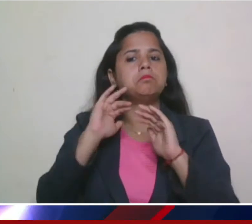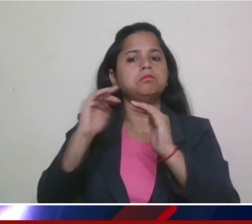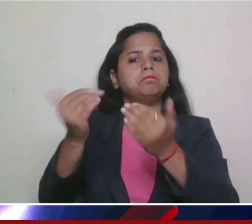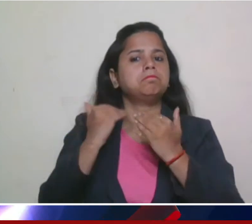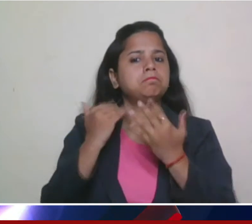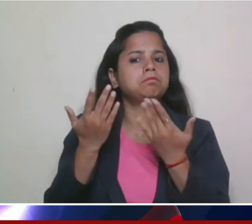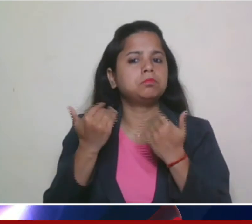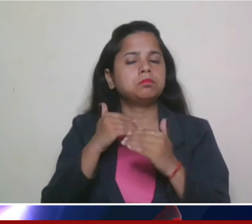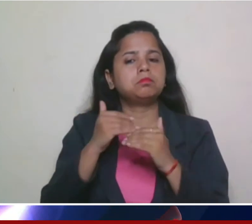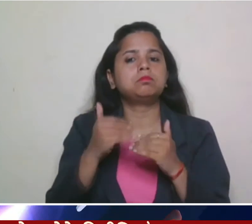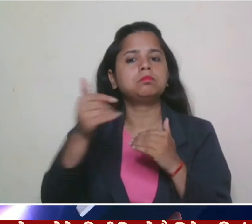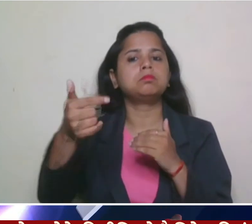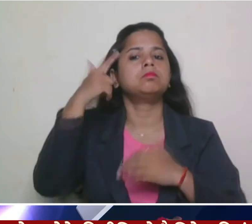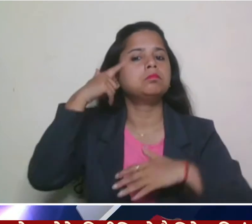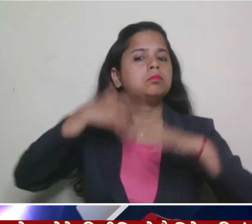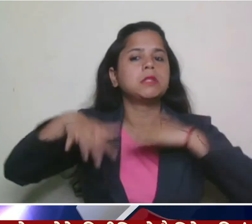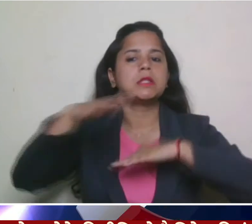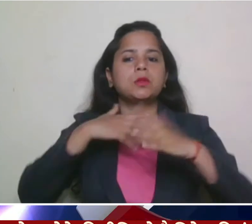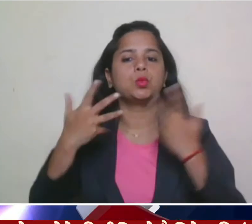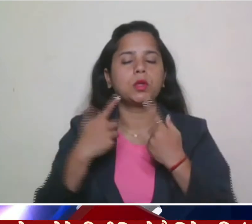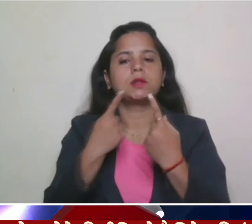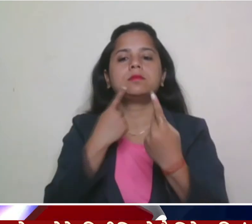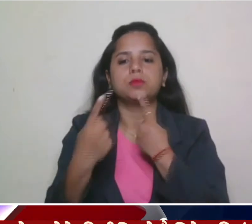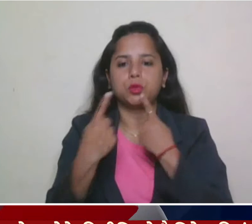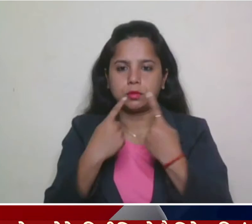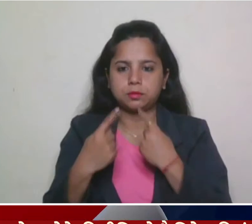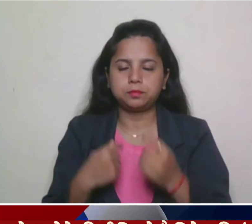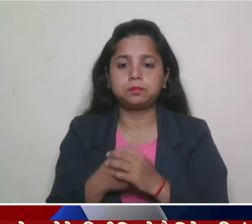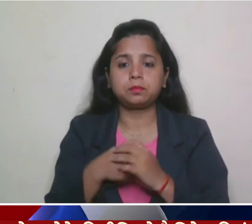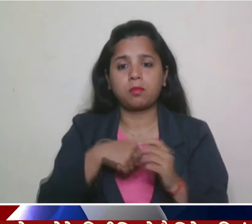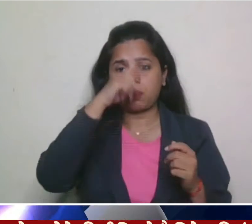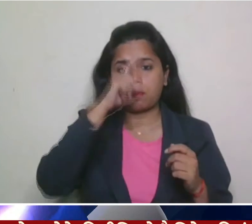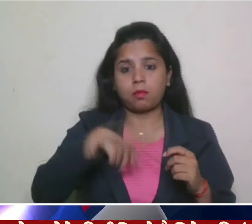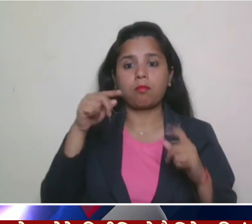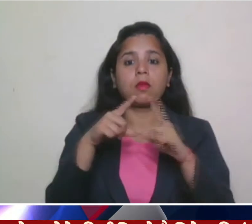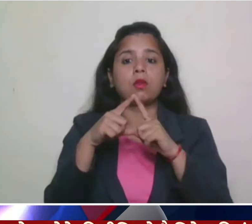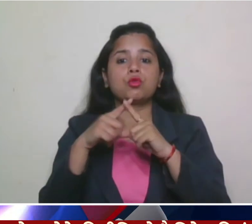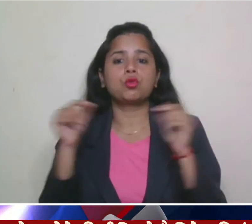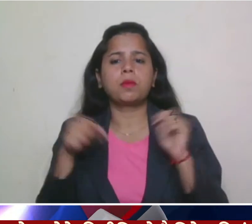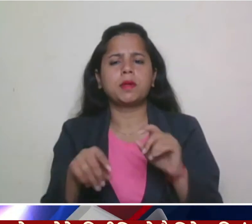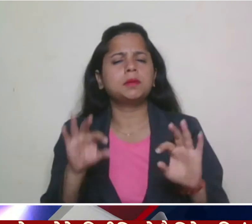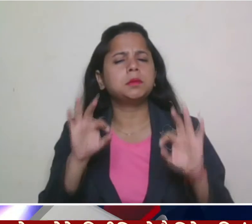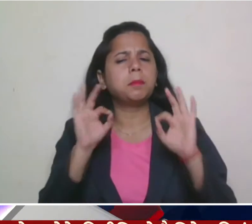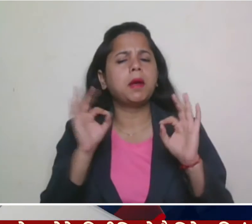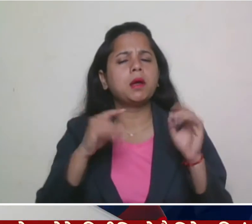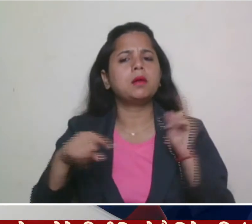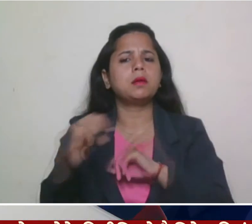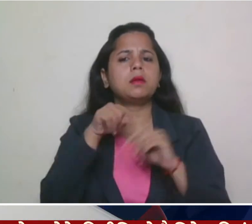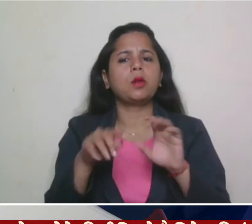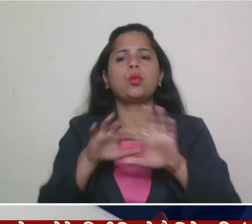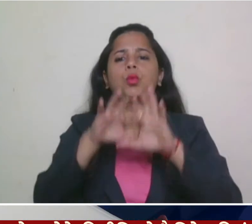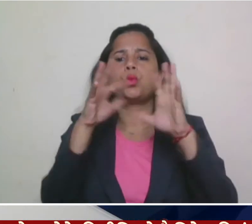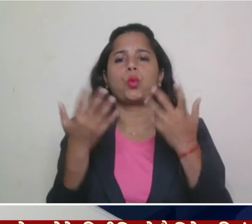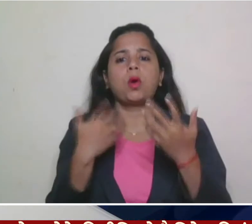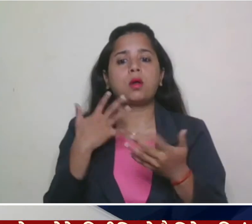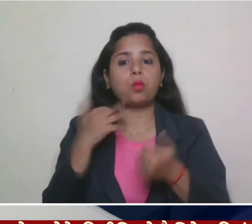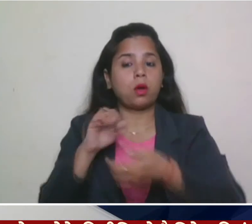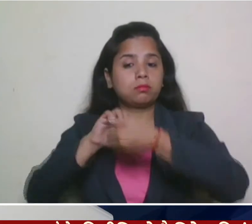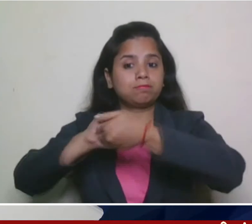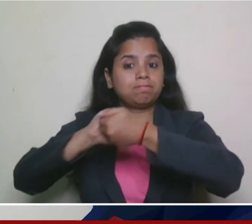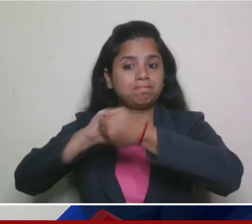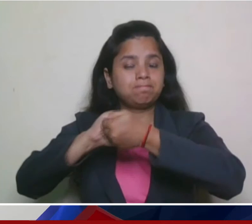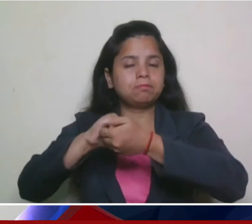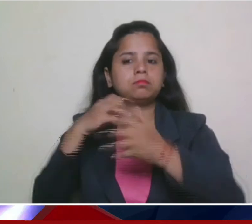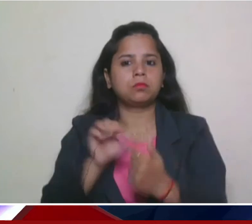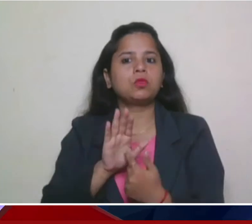आगे का रास्ता भी टैक करेगी भारत और जापान एक विशेश सामरिक और वैश्विक साज़ेदारी को आगे बढ़ा रही हैं